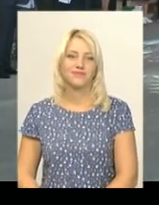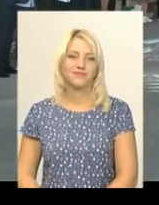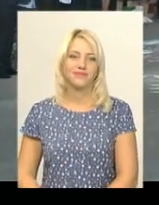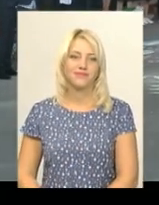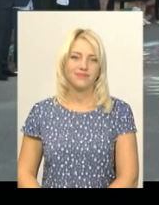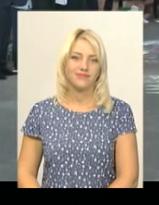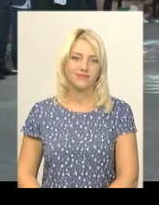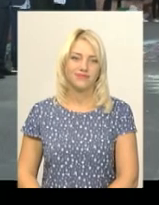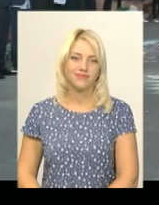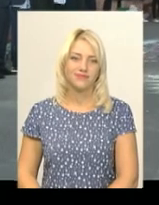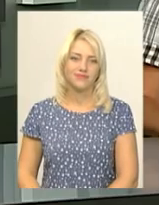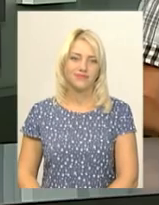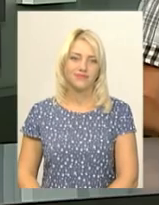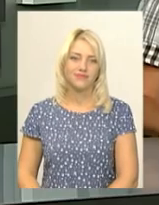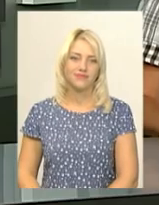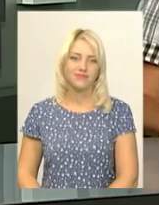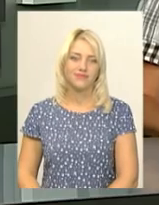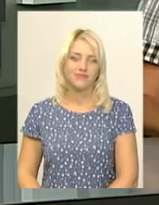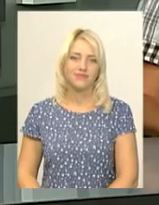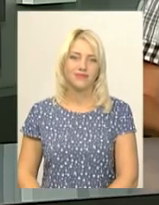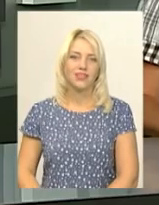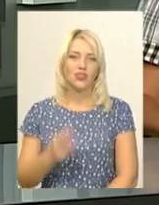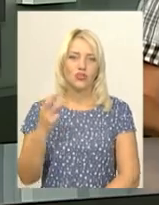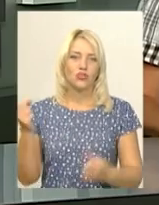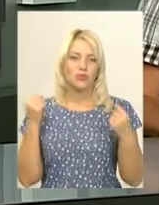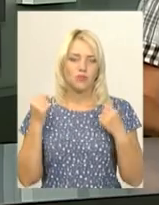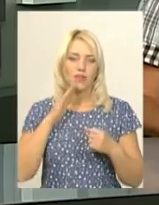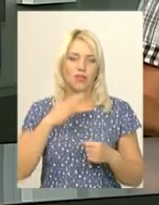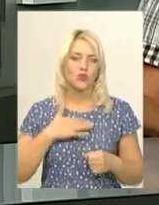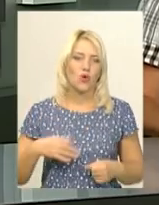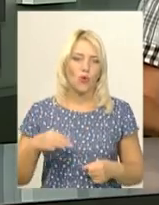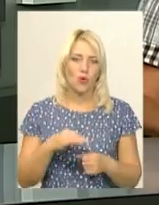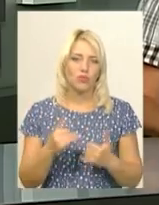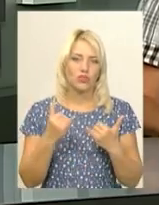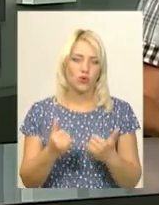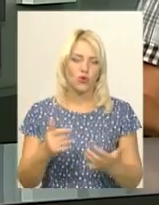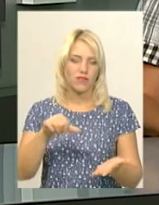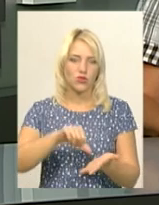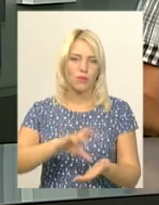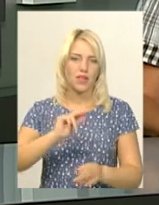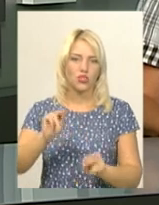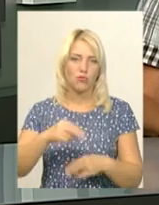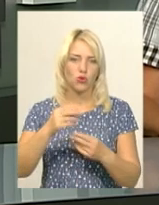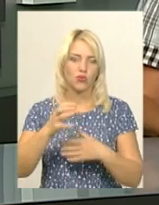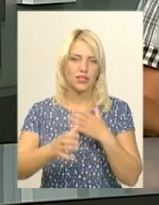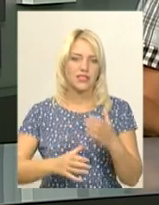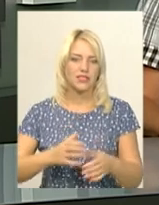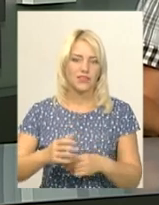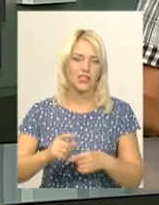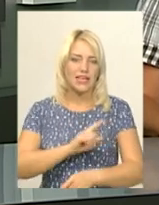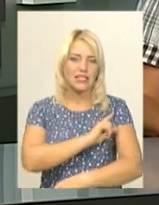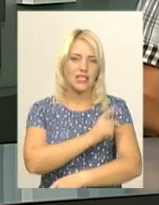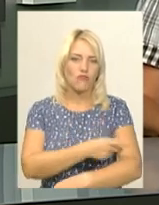Поділля Центр. Троє спортсменок нашої області сьогодні виступали на чемпіонаті світу силового